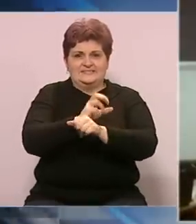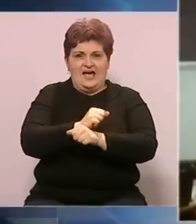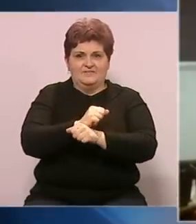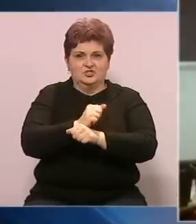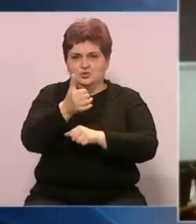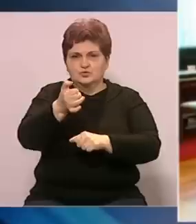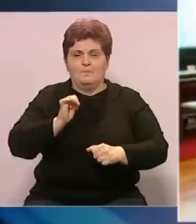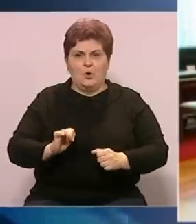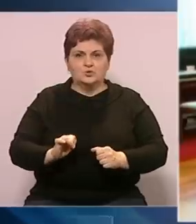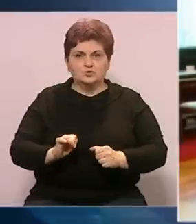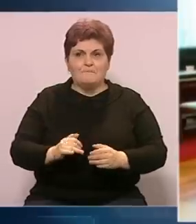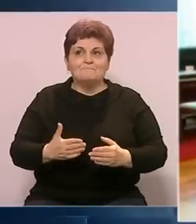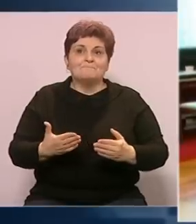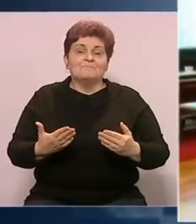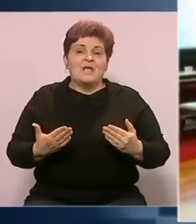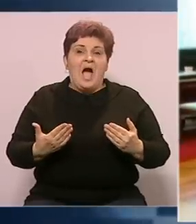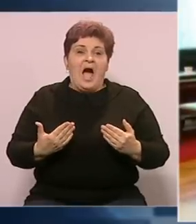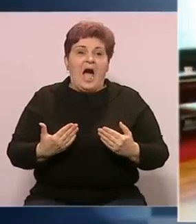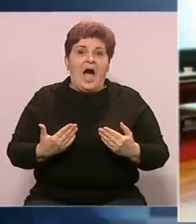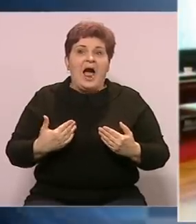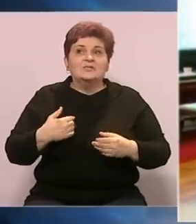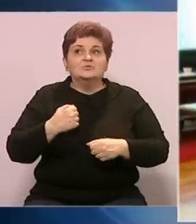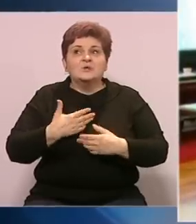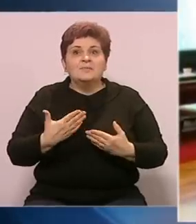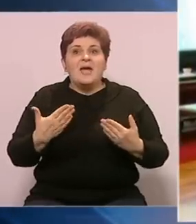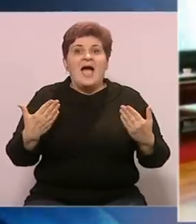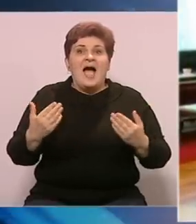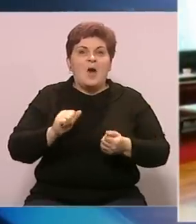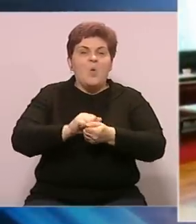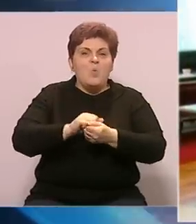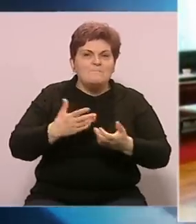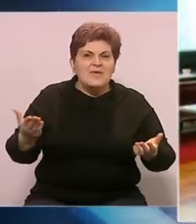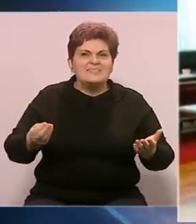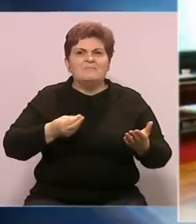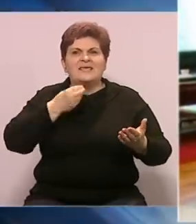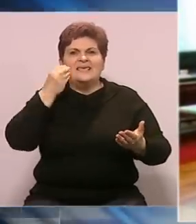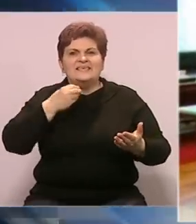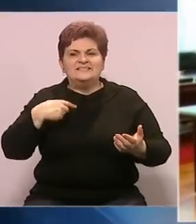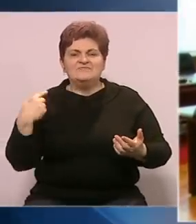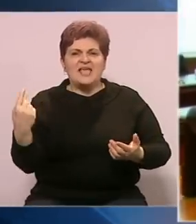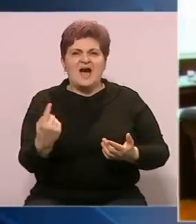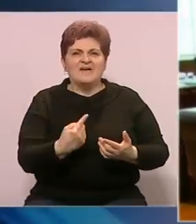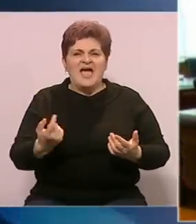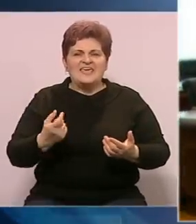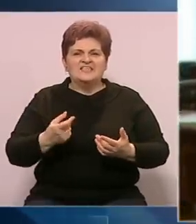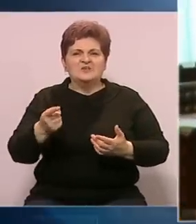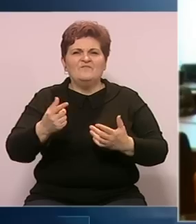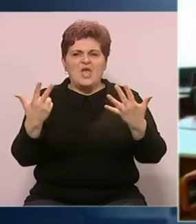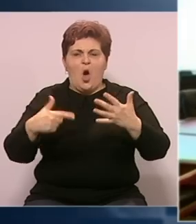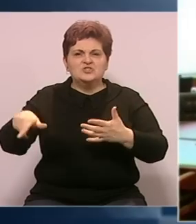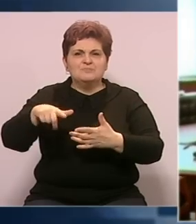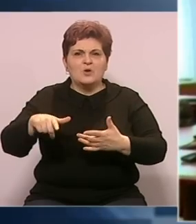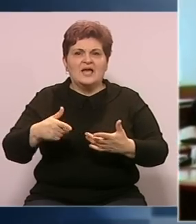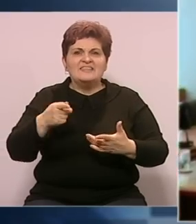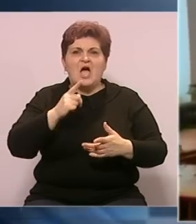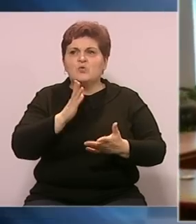podpunosti i tako dalje, ali stvoreni su neki ako i u medijima i činim se izjavama svih aktera jedna slika kao da je to